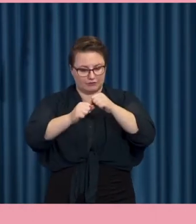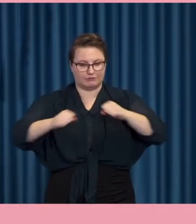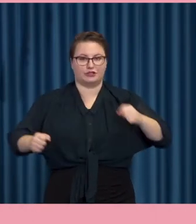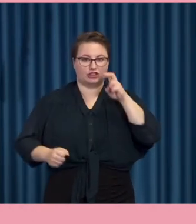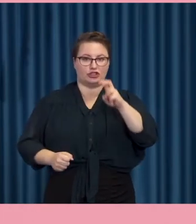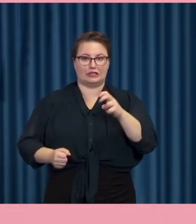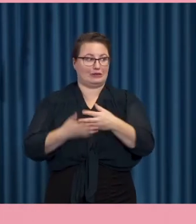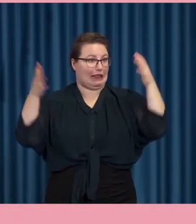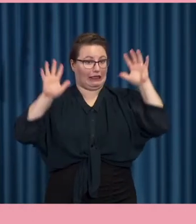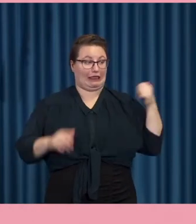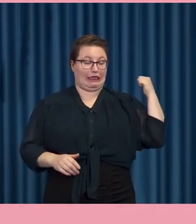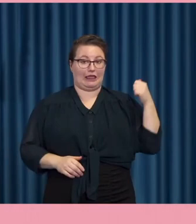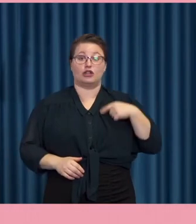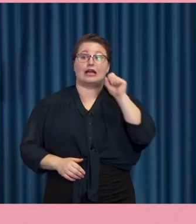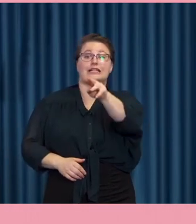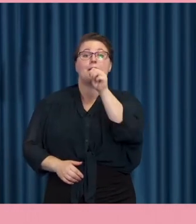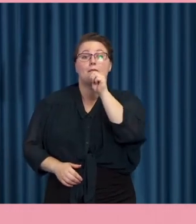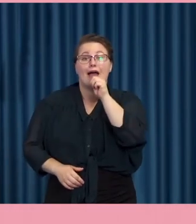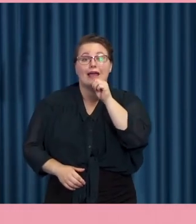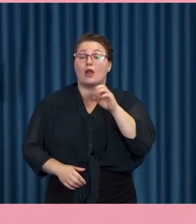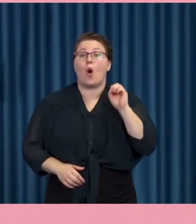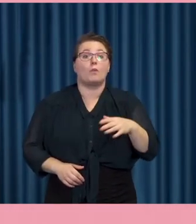inte kunnat mejla hade jag kunnat leta fram en bild.